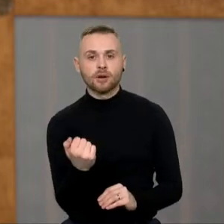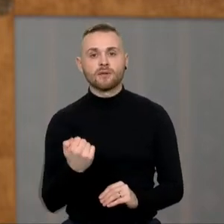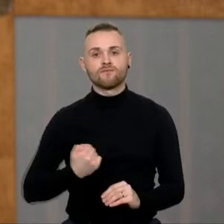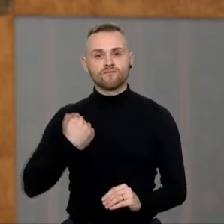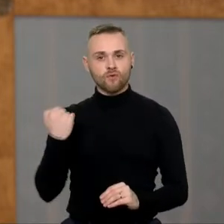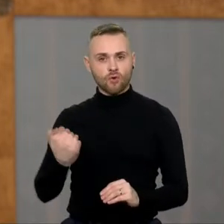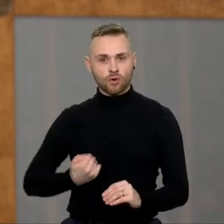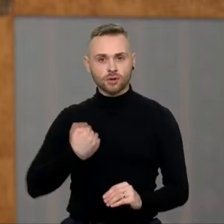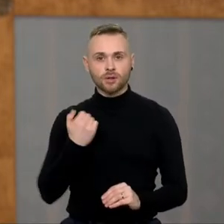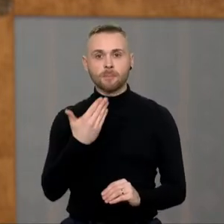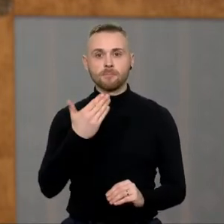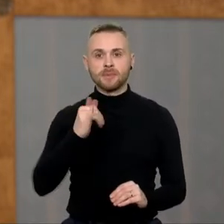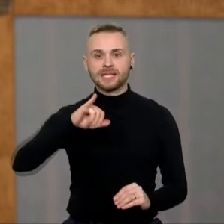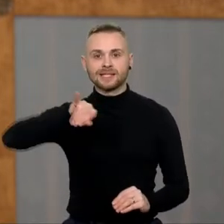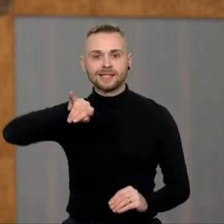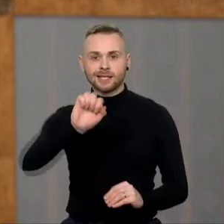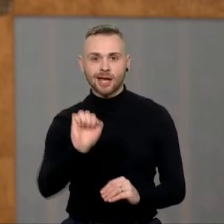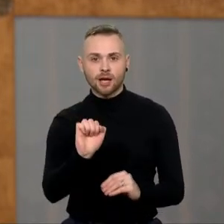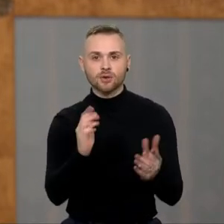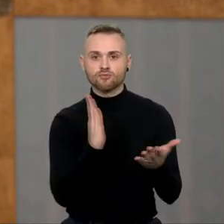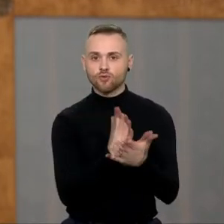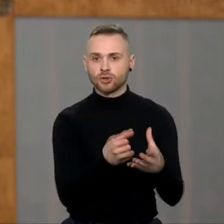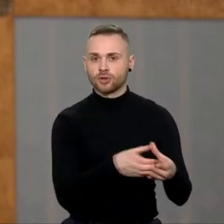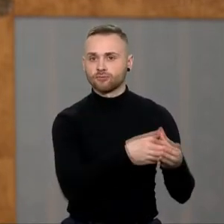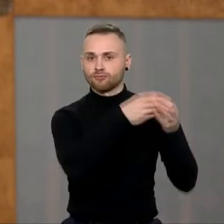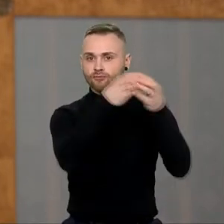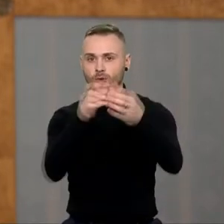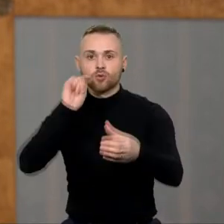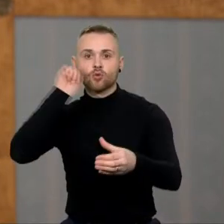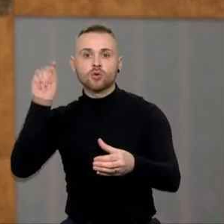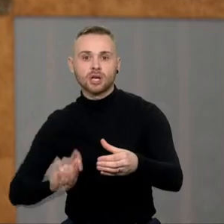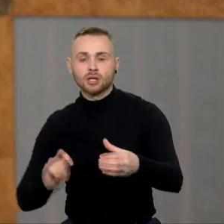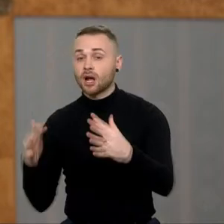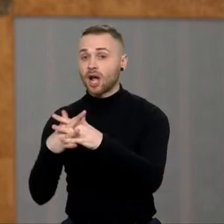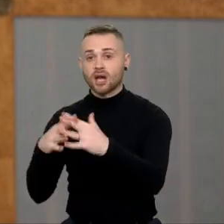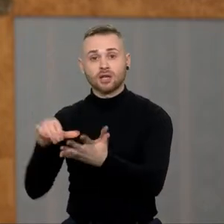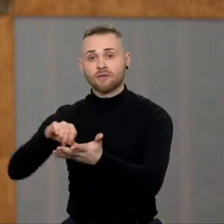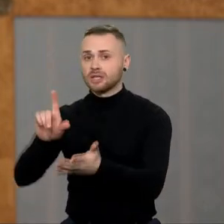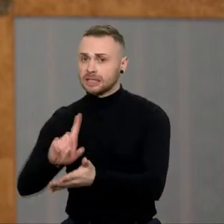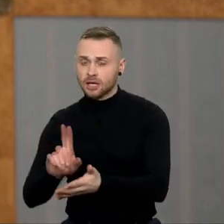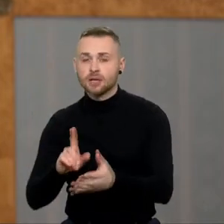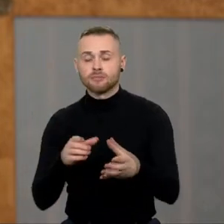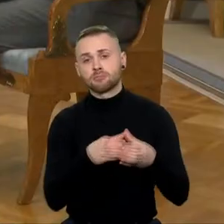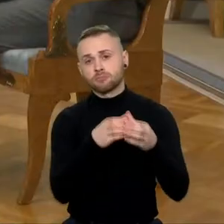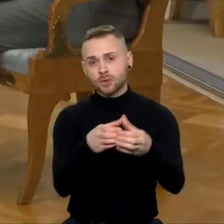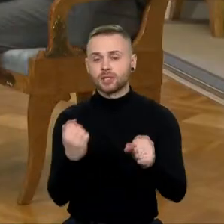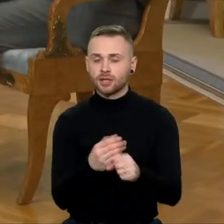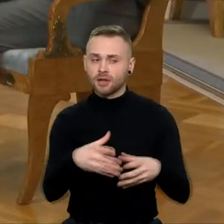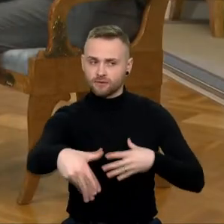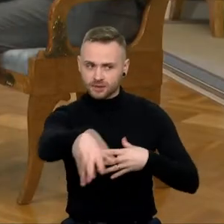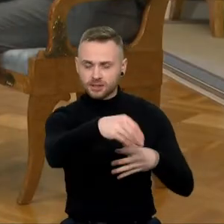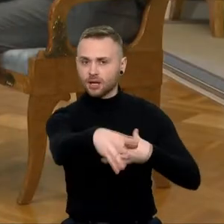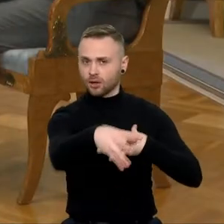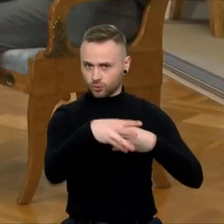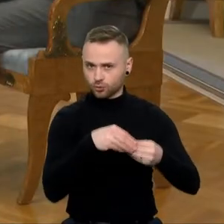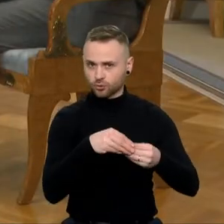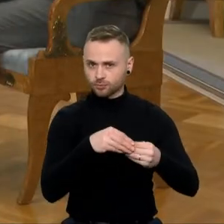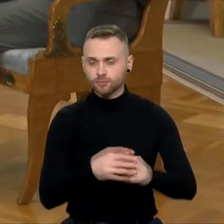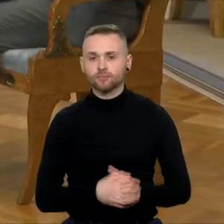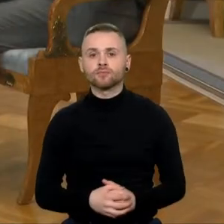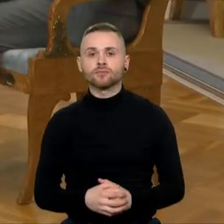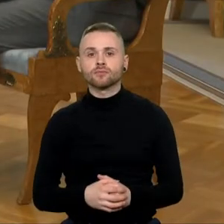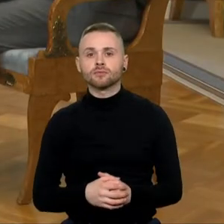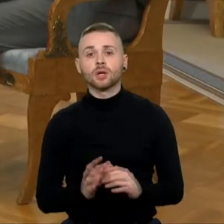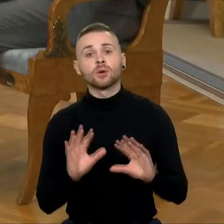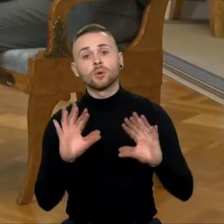misijų buvimas Ukrainos teritorijoje nekovos laukia yra galimas, turime tai daryti kartu. Nes net ir ne